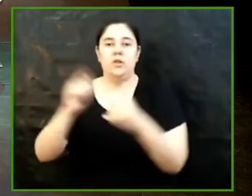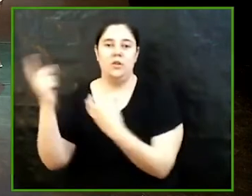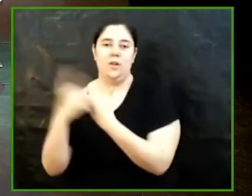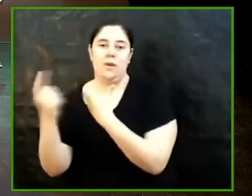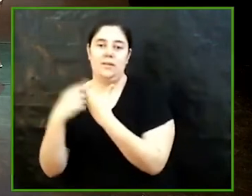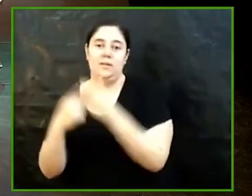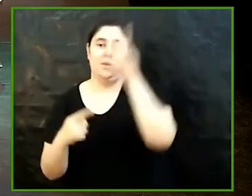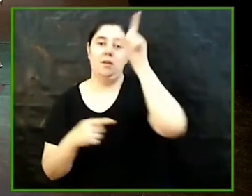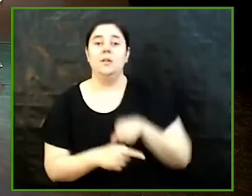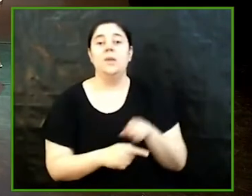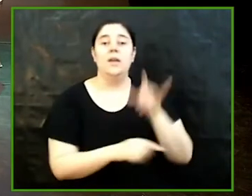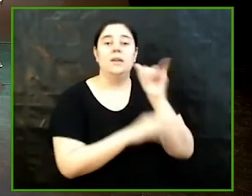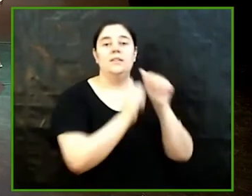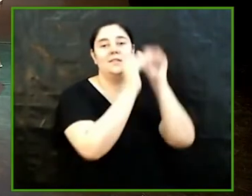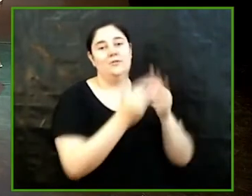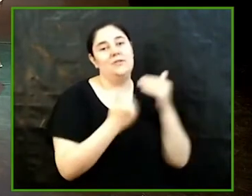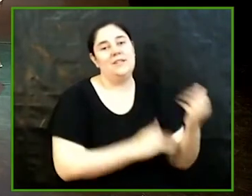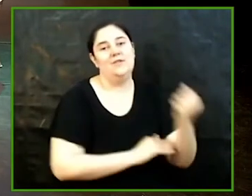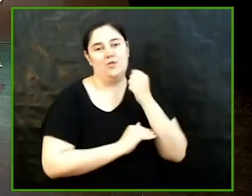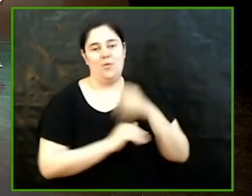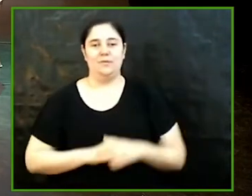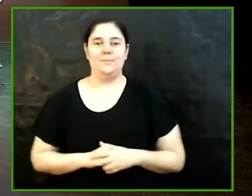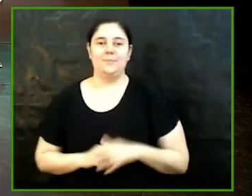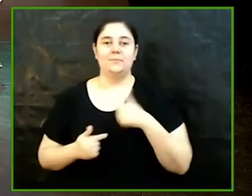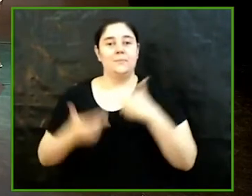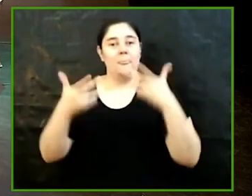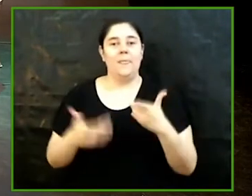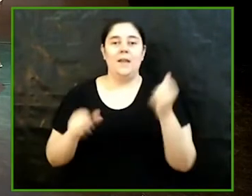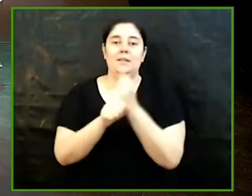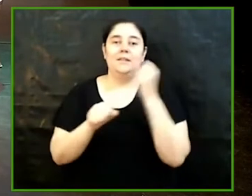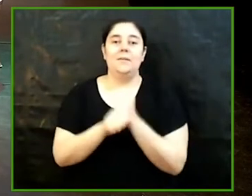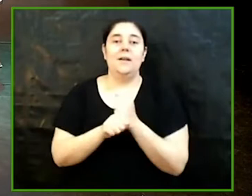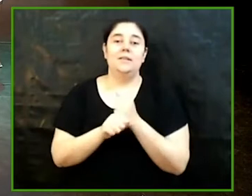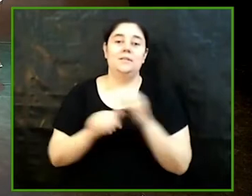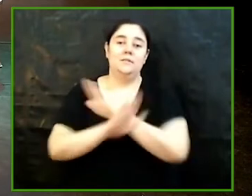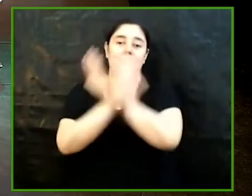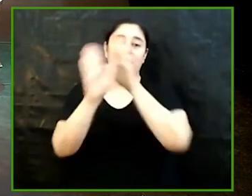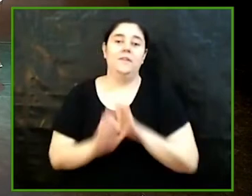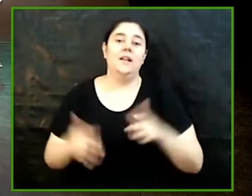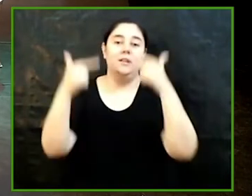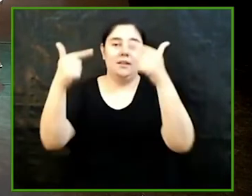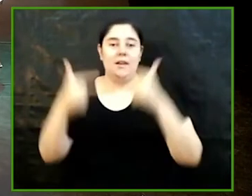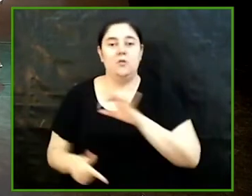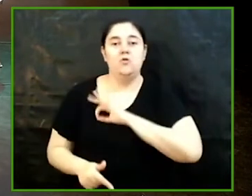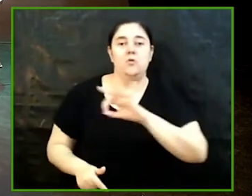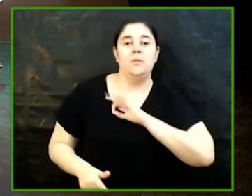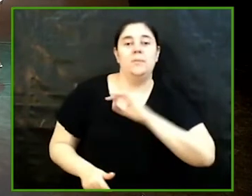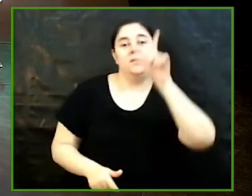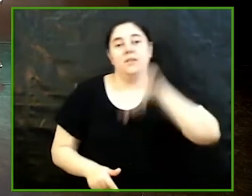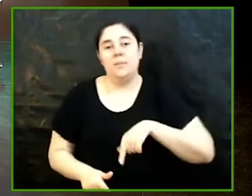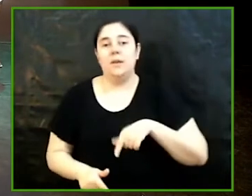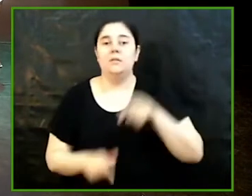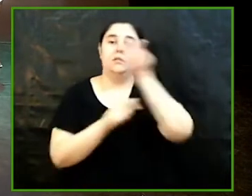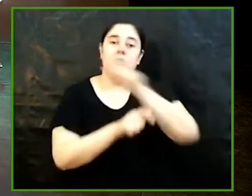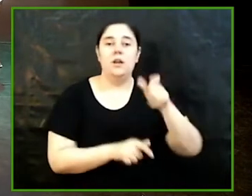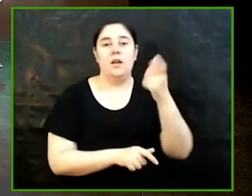'ICD, com ja s'ha mencionat. Passo a continuació a mencionar els treballs de fi de grau premiats i escoltar les intervencions de